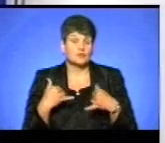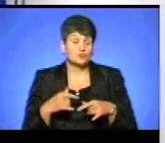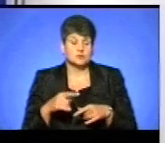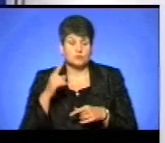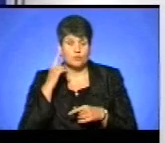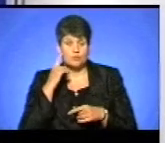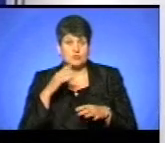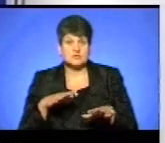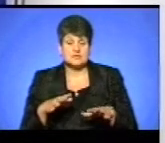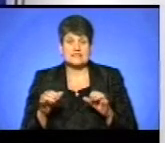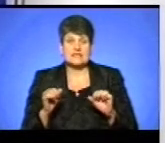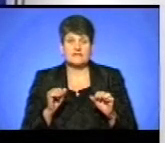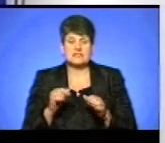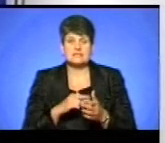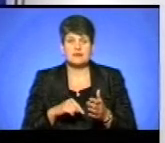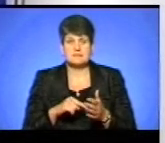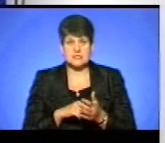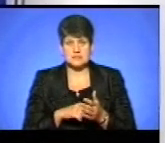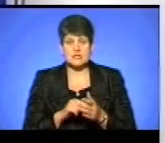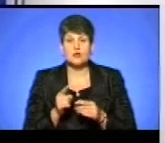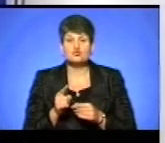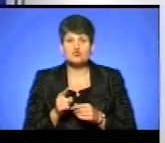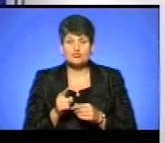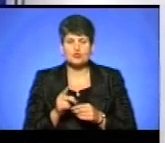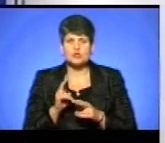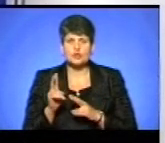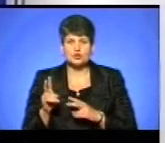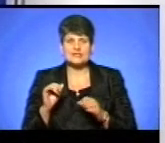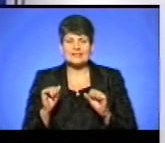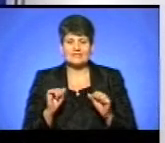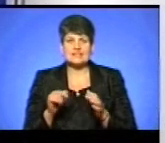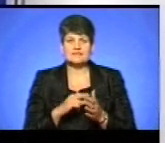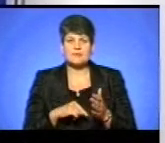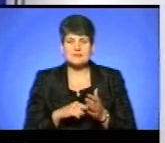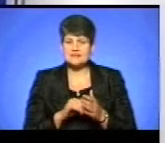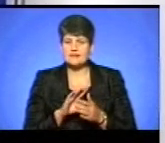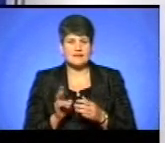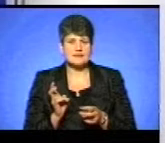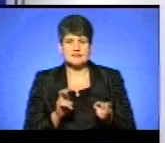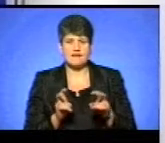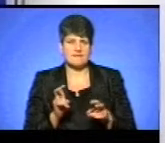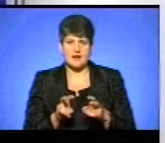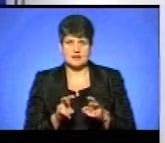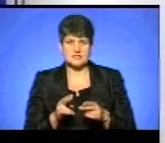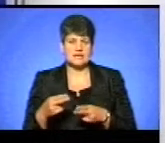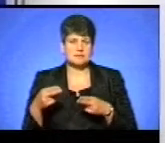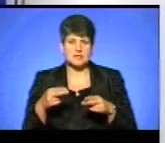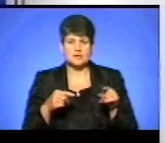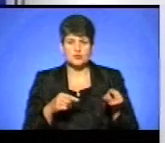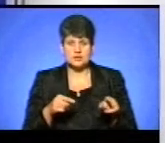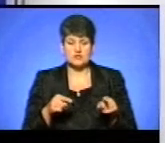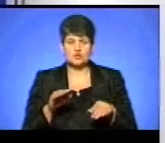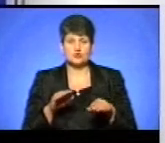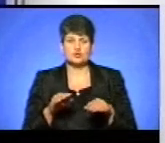керівництва міста. Чому ніхто з керівництва міста не приїздить туди, для того, щоб